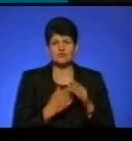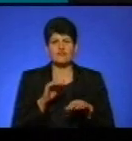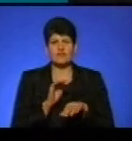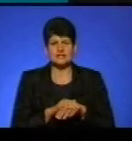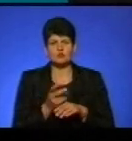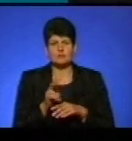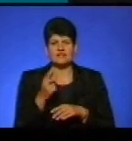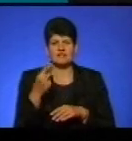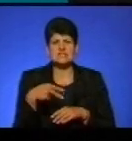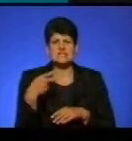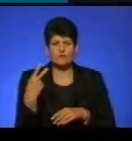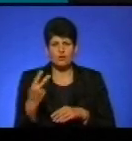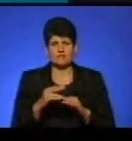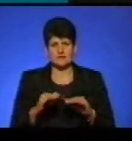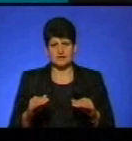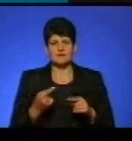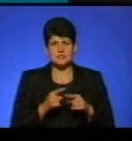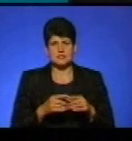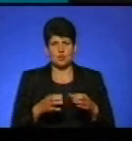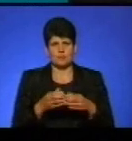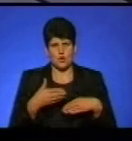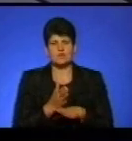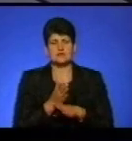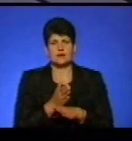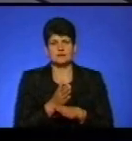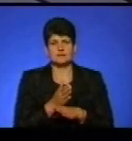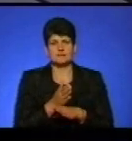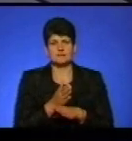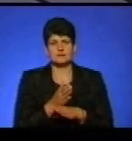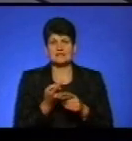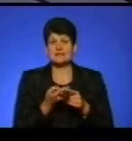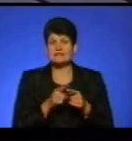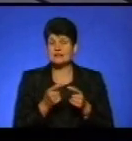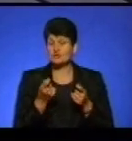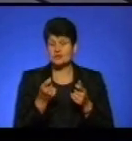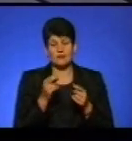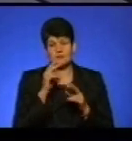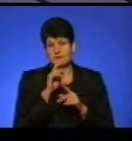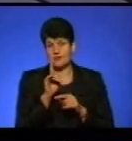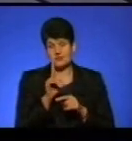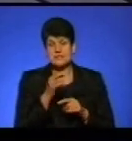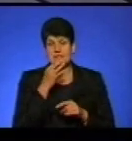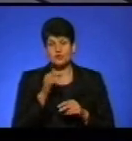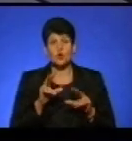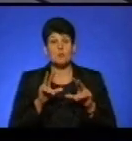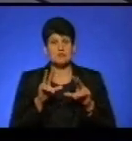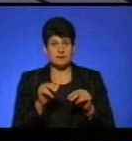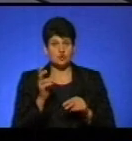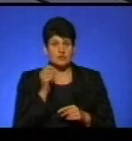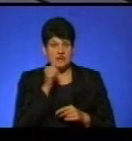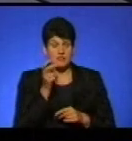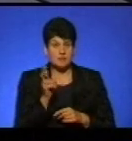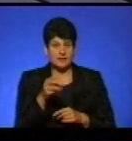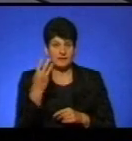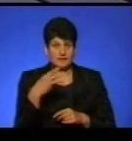прийде 22 в децедок, ви ці групи роз'єднаєте? Це трошки хибне. сказати, що ми обіцяємо завтра, що прийде 30, звісно,